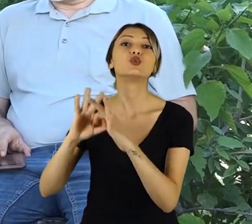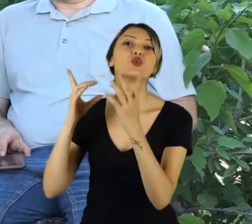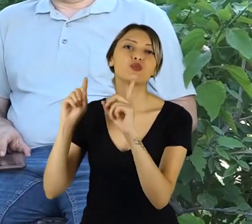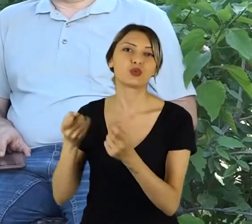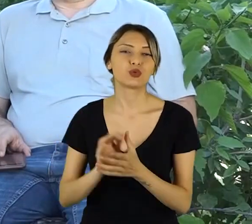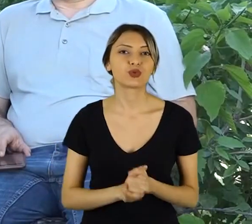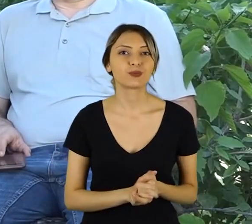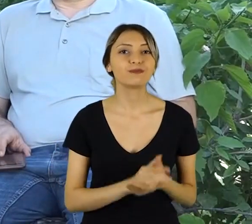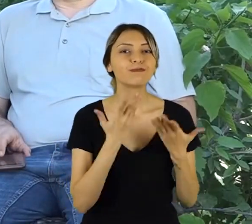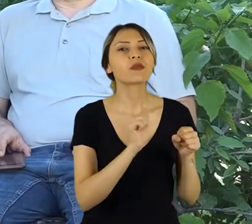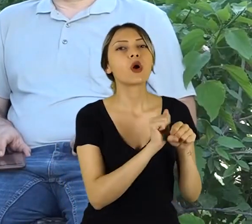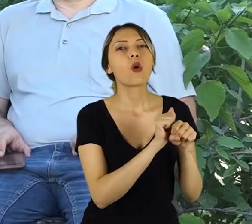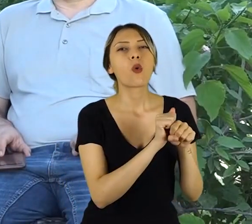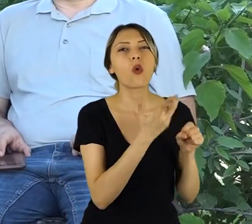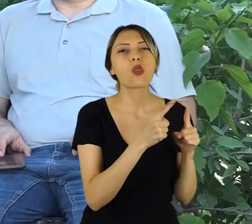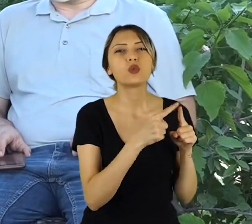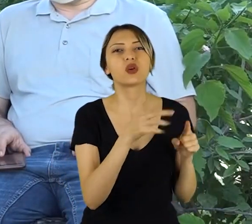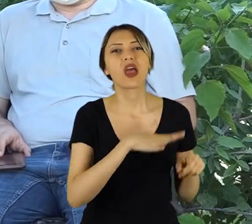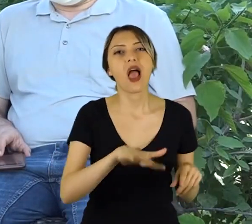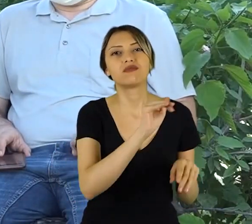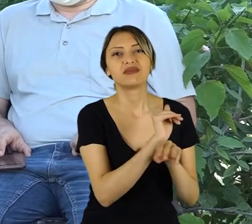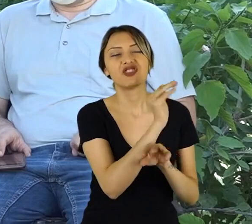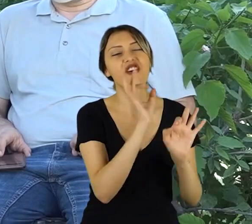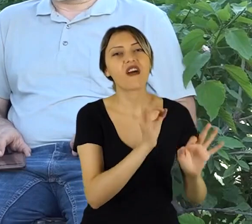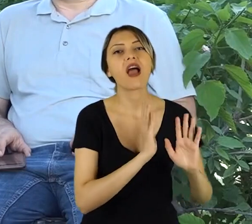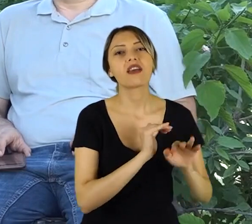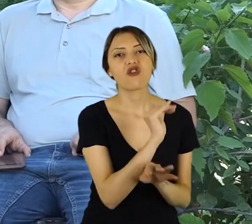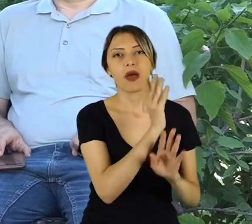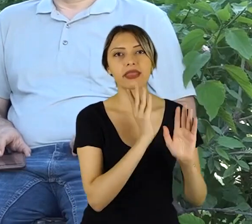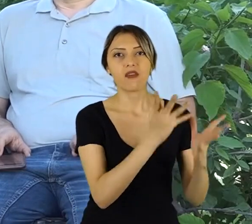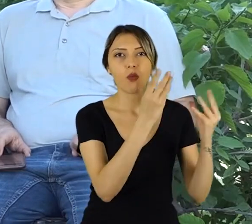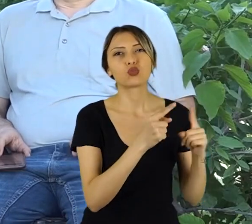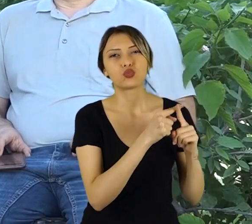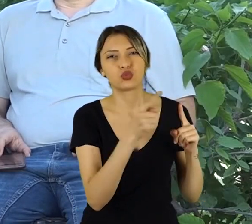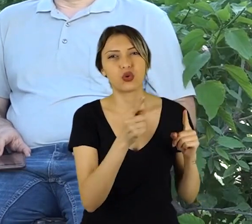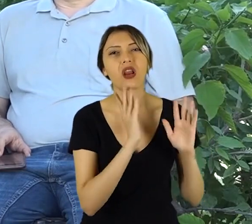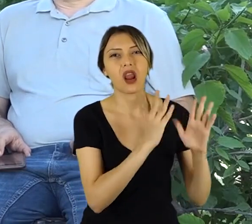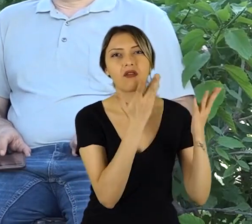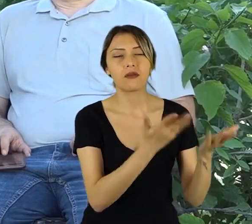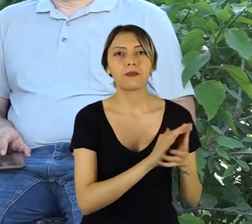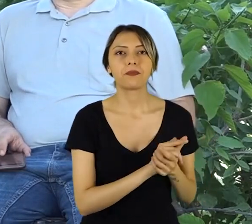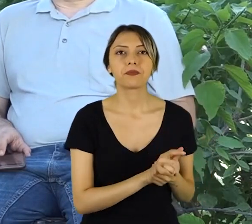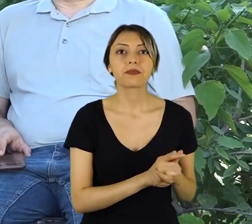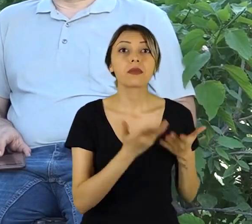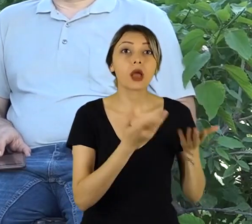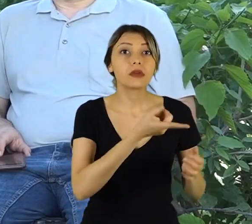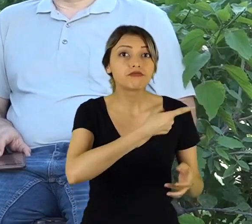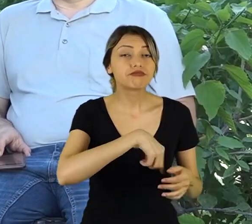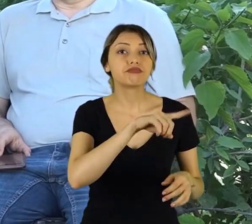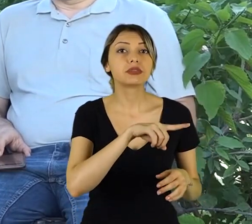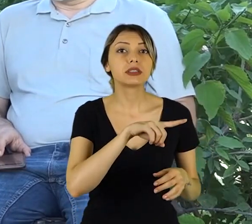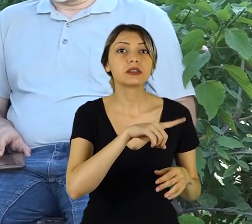pandemi süreci malum hepimizin yaşadığı, hala da yaşamakta olduğu bir süreç. Ama bizlerin